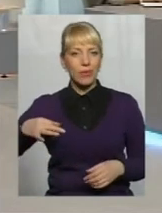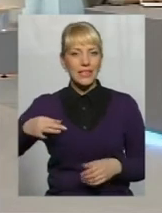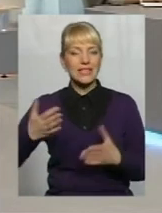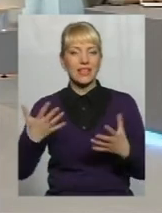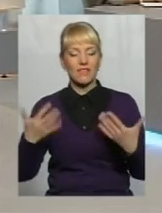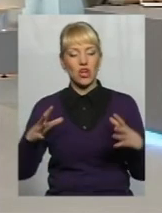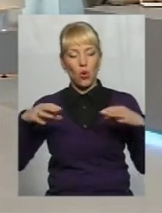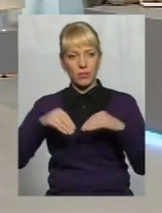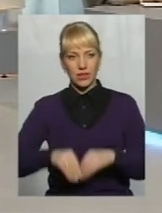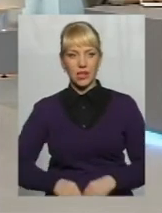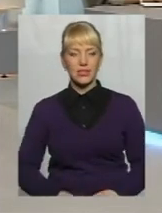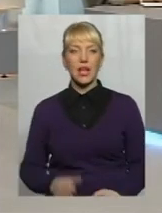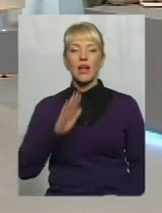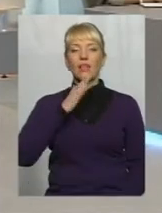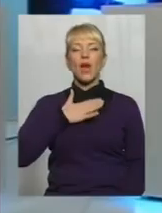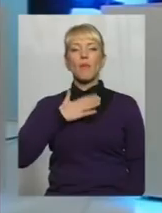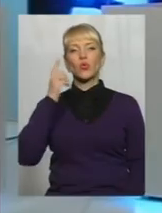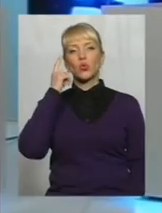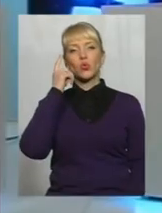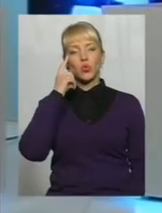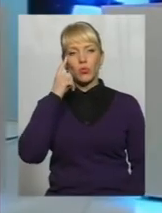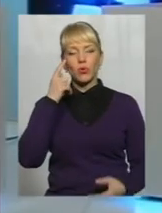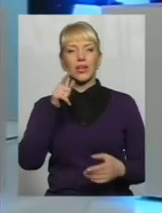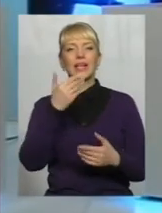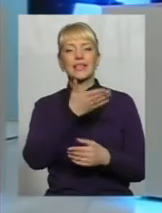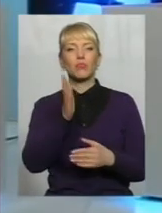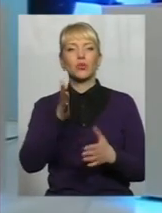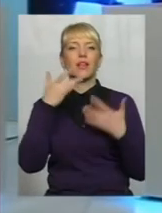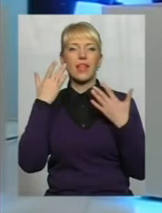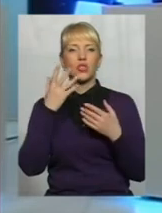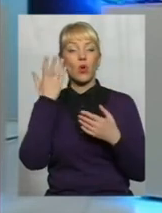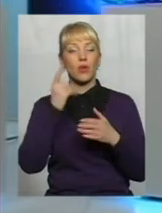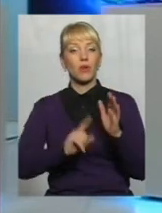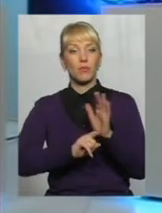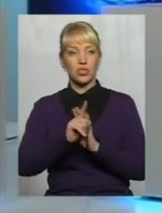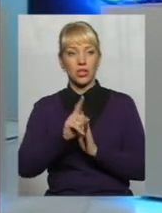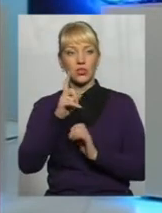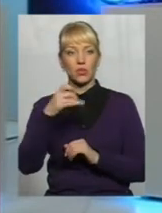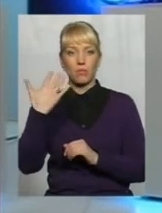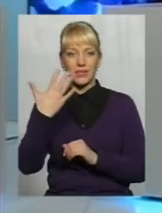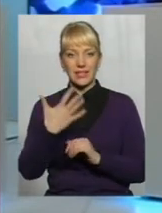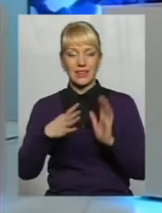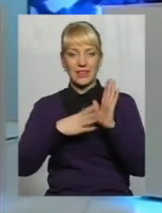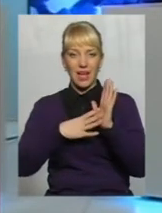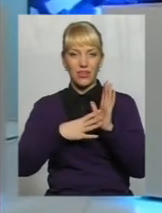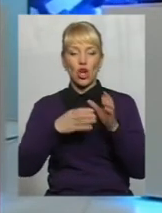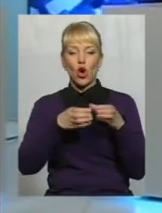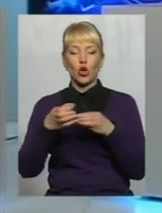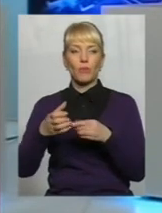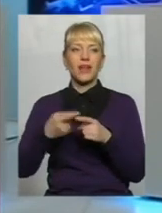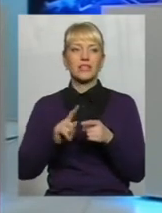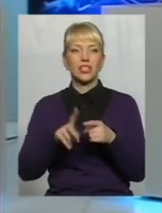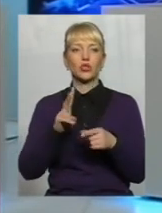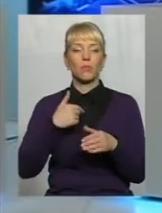вже обвідналися? На мою думку, їм буде набагато легше, бо тоді, коли починали перші 159 громад, в тому числі і ті, які ми